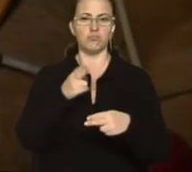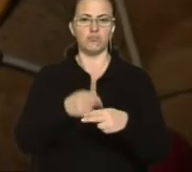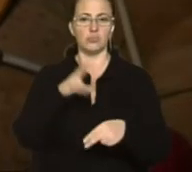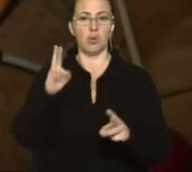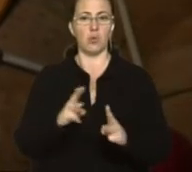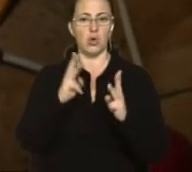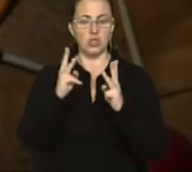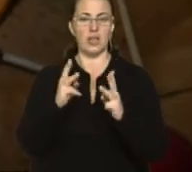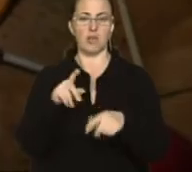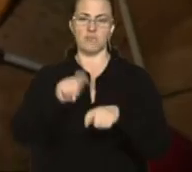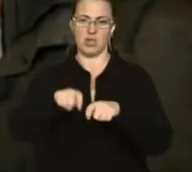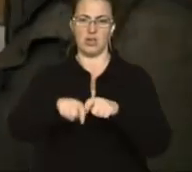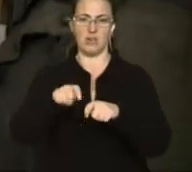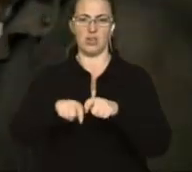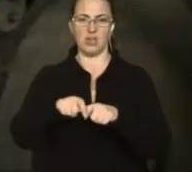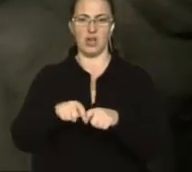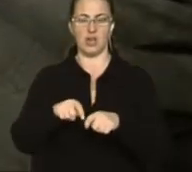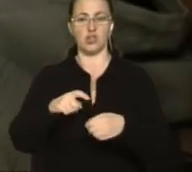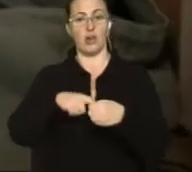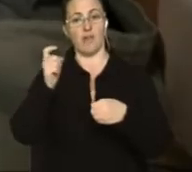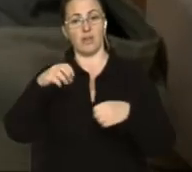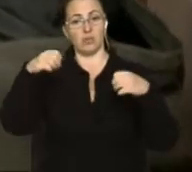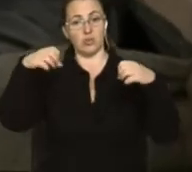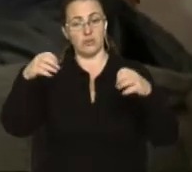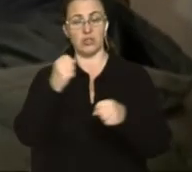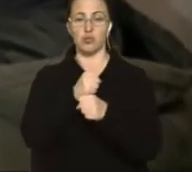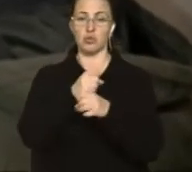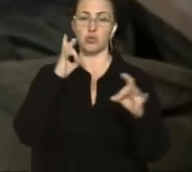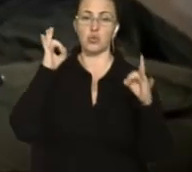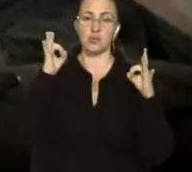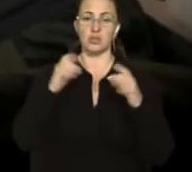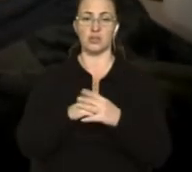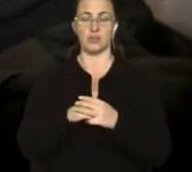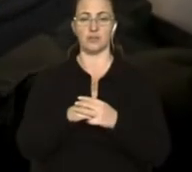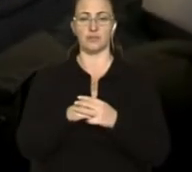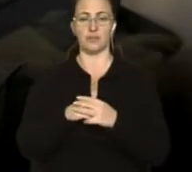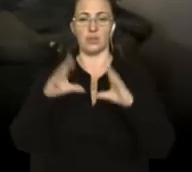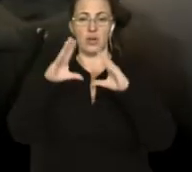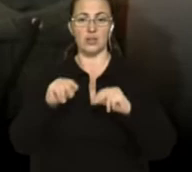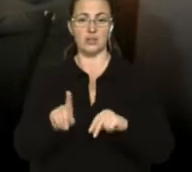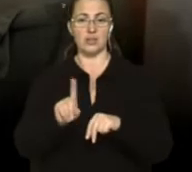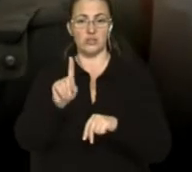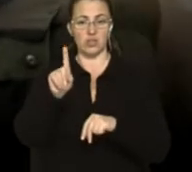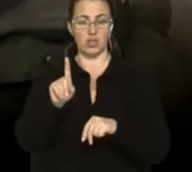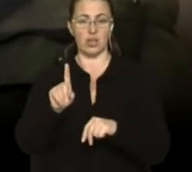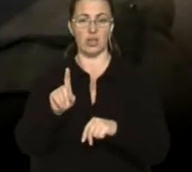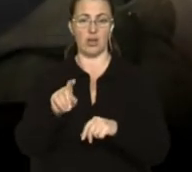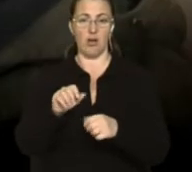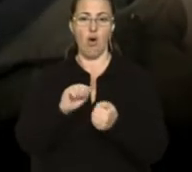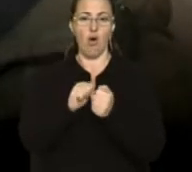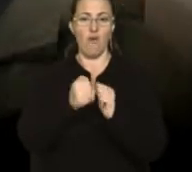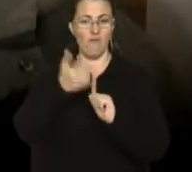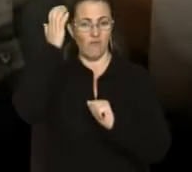чоловік перевіряє, чи тут вимкнуто світло і працює сигналізація. Погасити свічки, вугілля винести на двір, тому що